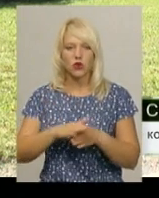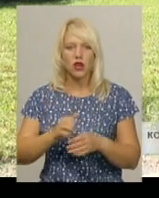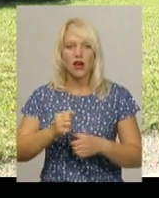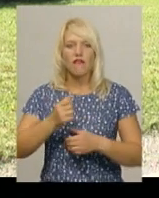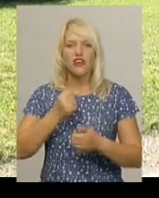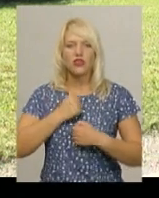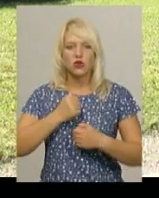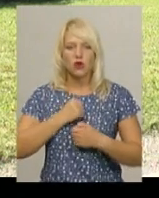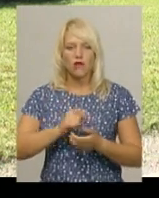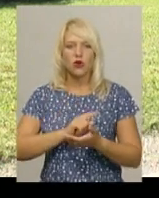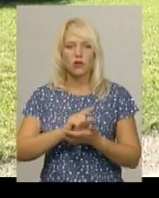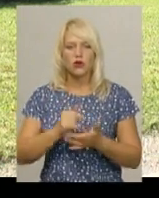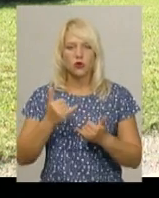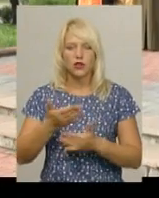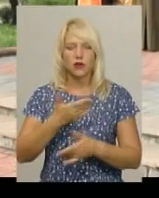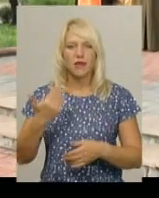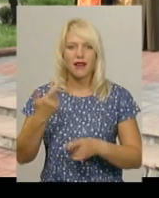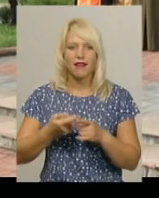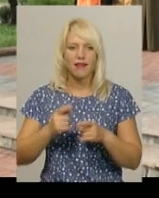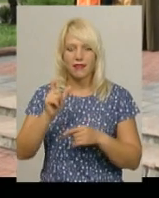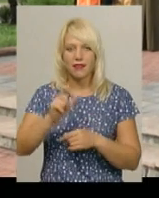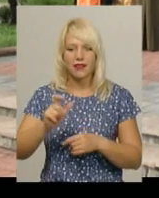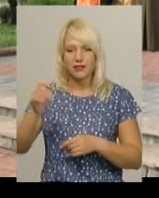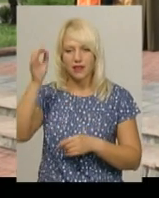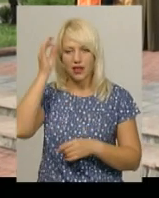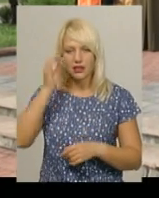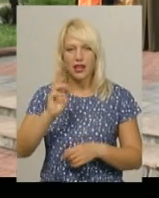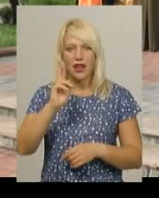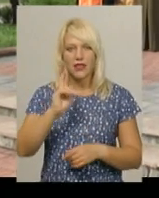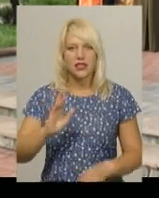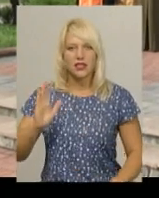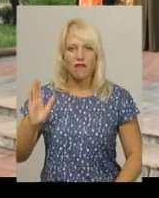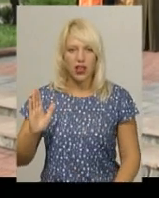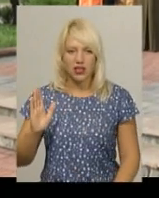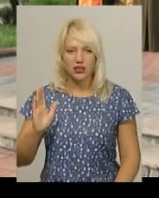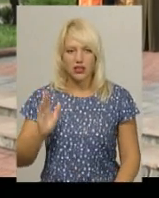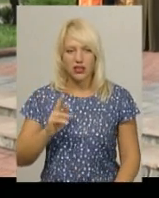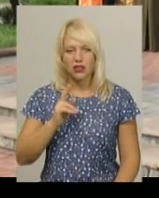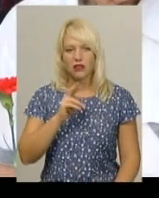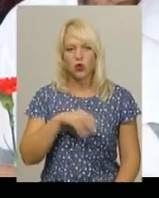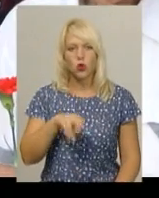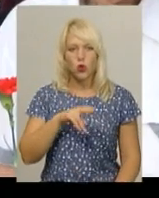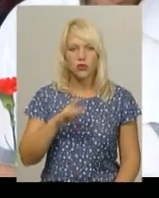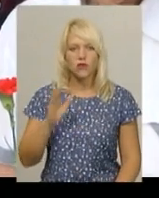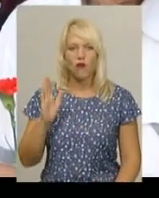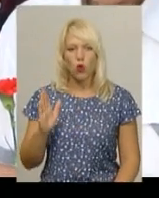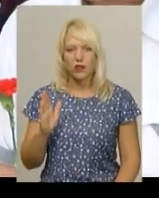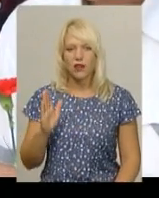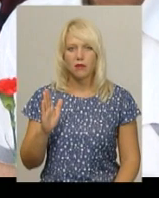Сьогодні ми їх згадуємо. Яницький Валентин, Дрозд Володимир,